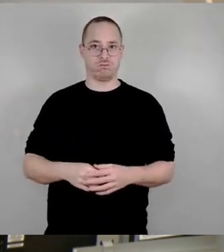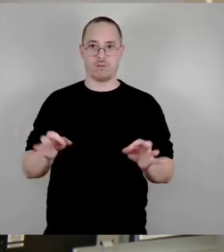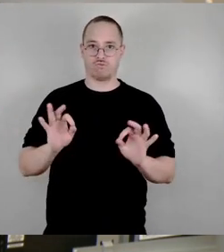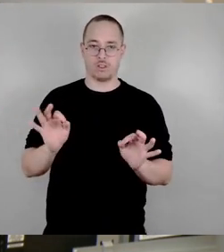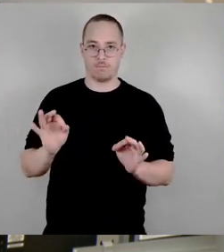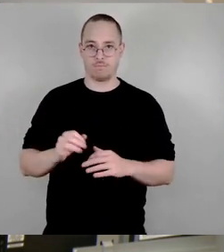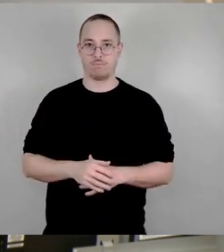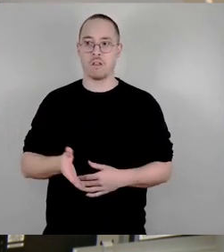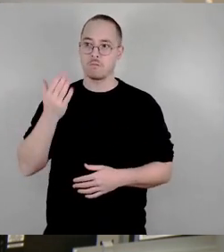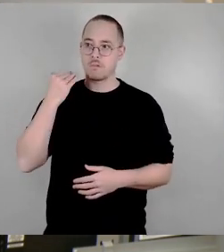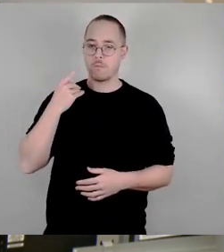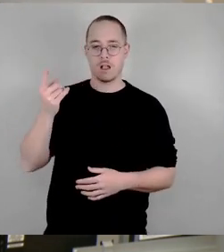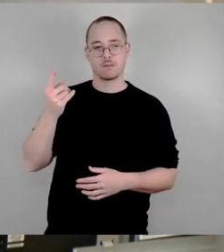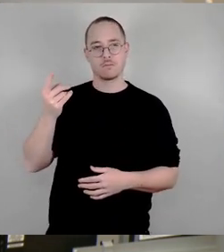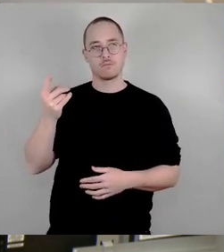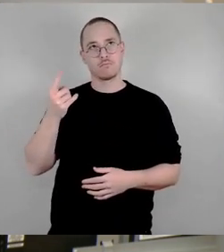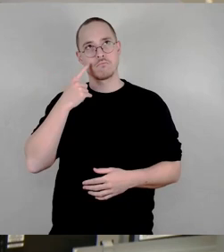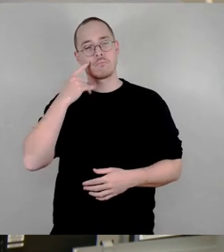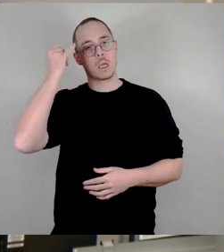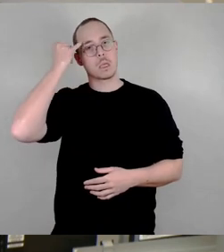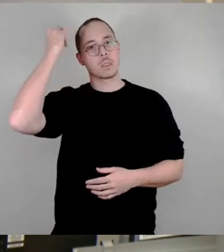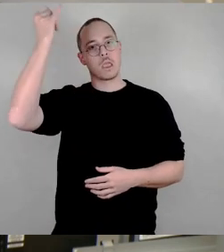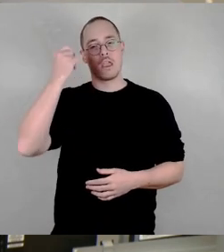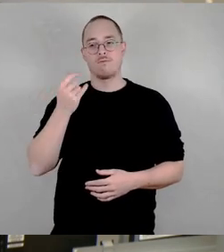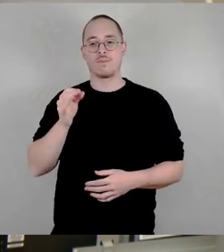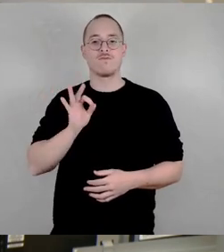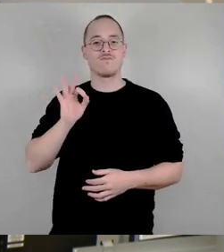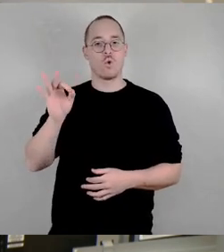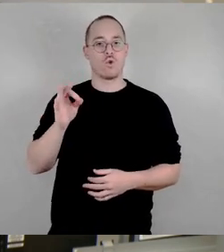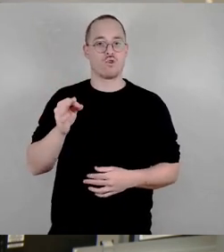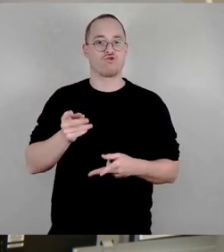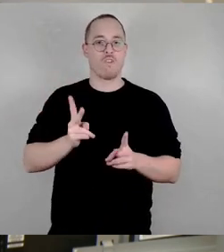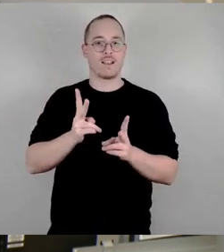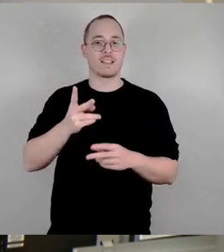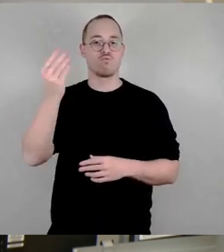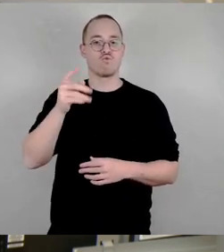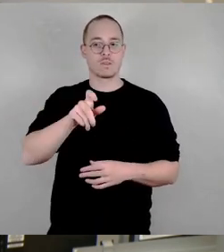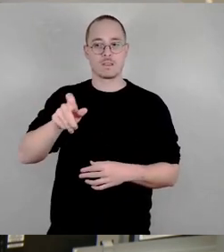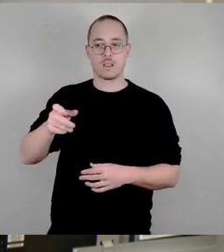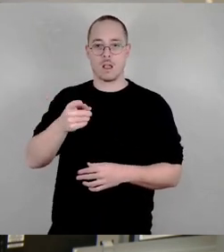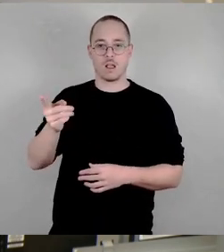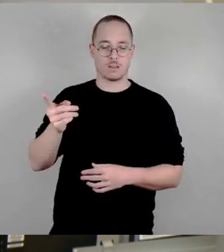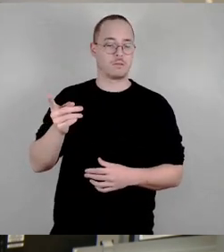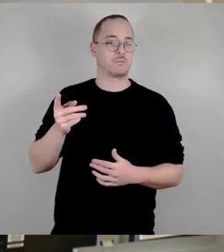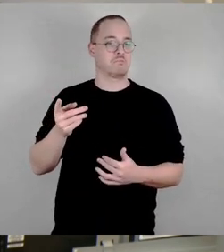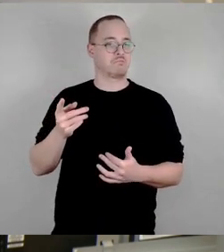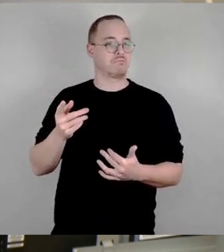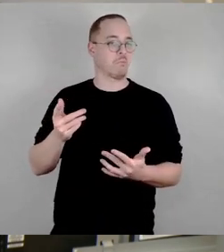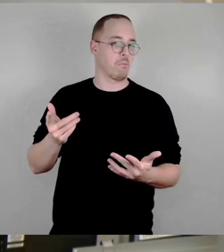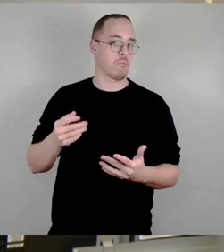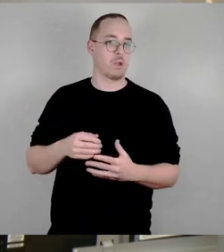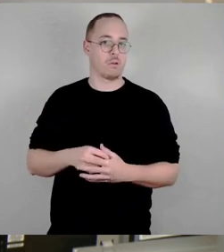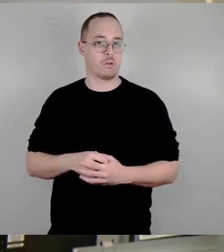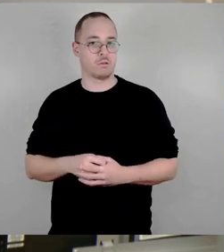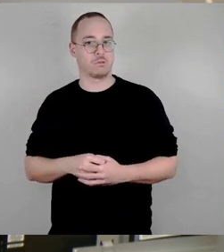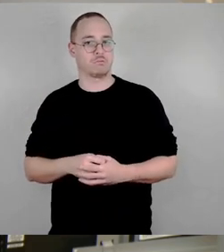das entscheiden? Naja, andere haben das besser im Griff. Ich gucke da beispielsweise nach München. Die haben sogar eine Person in einem